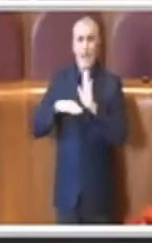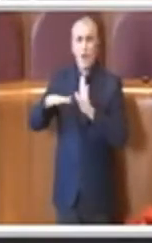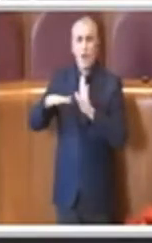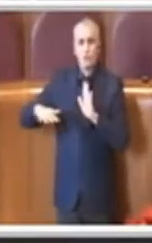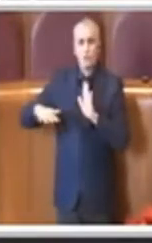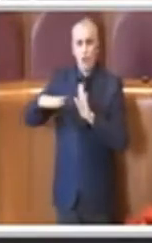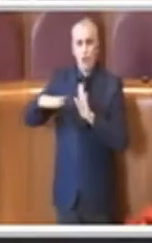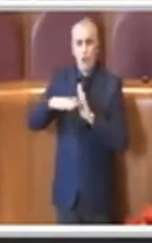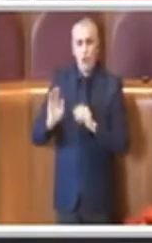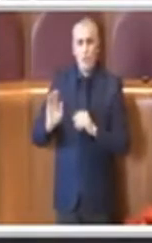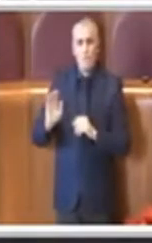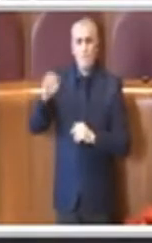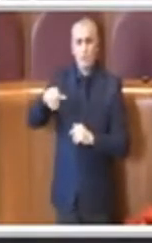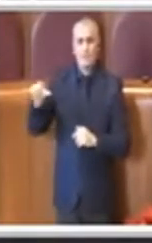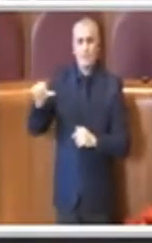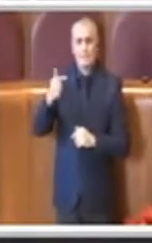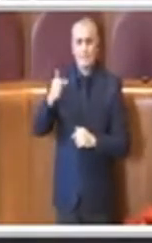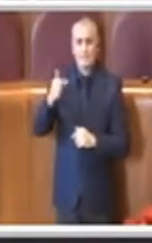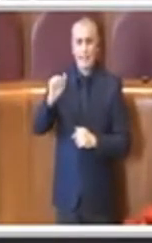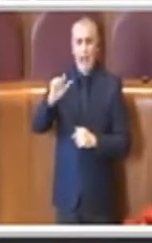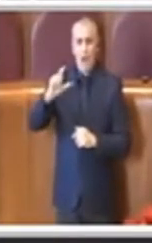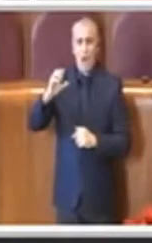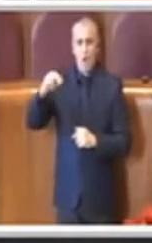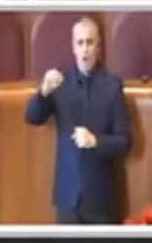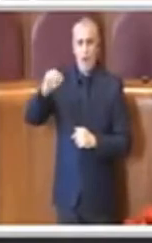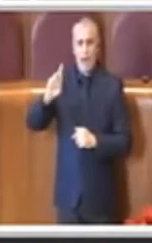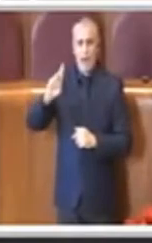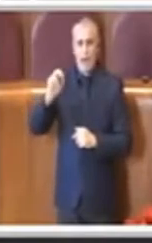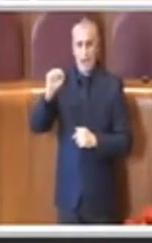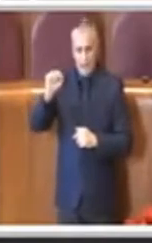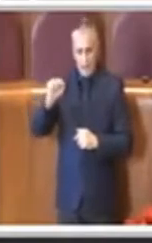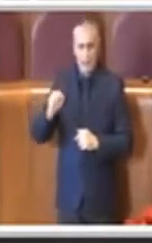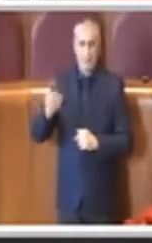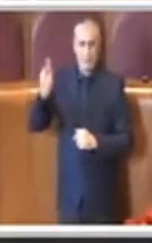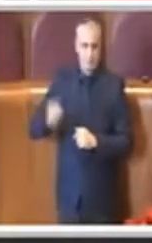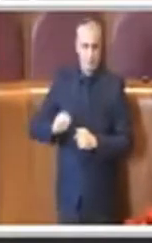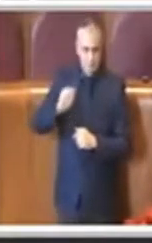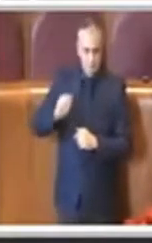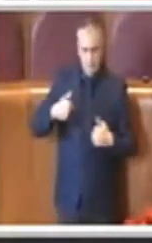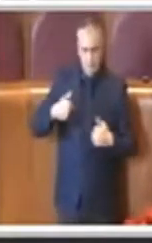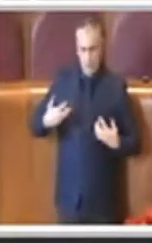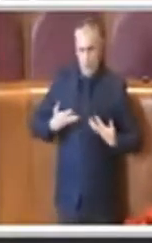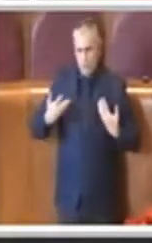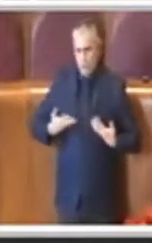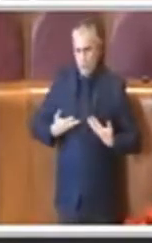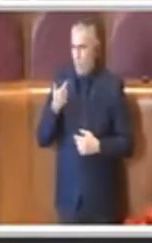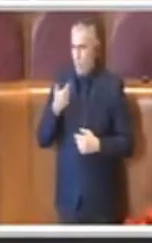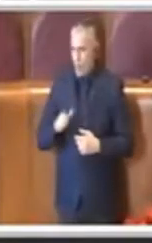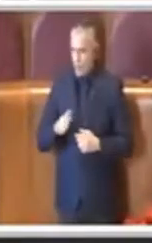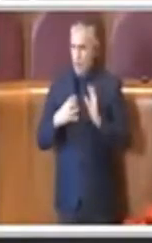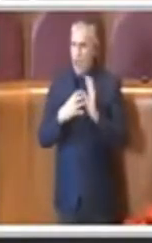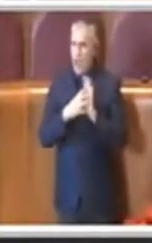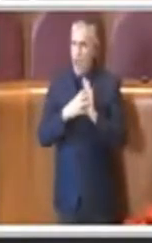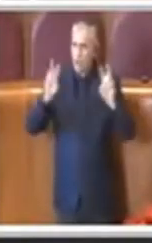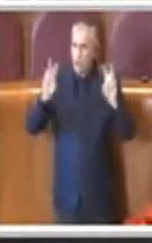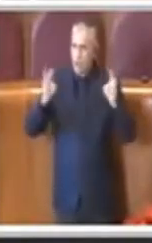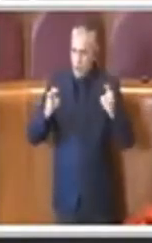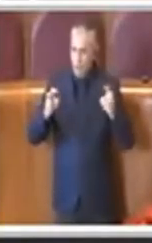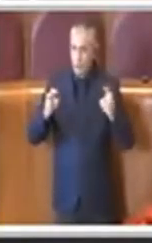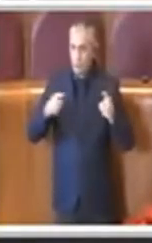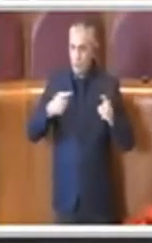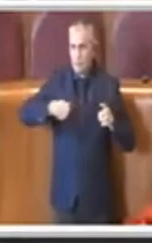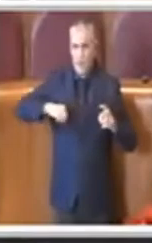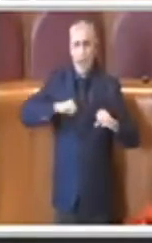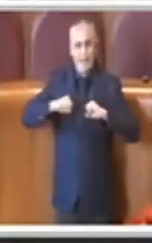Monte Salonara. È un argomento che questa amministrazione ha seguito molto